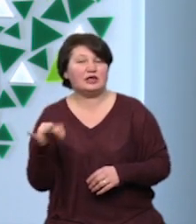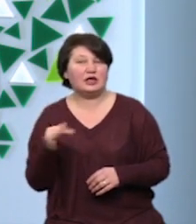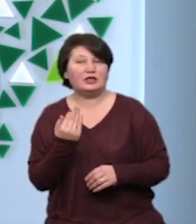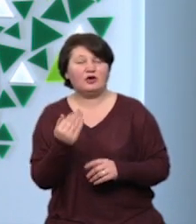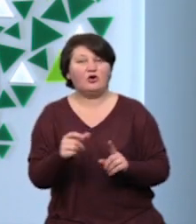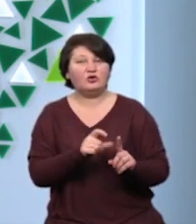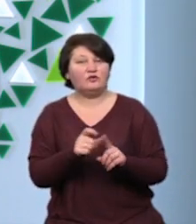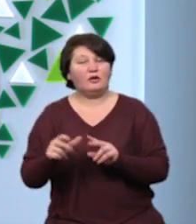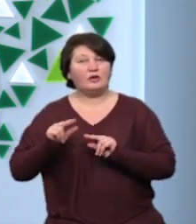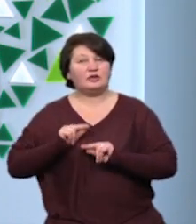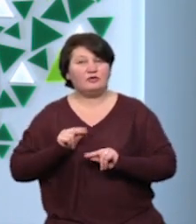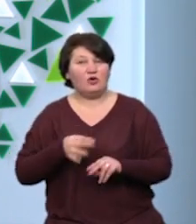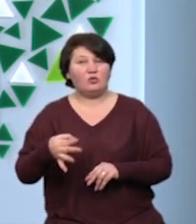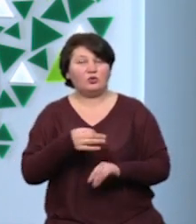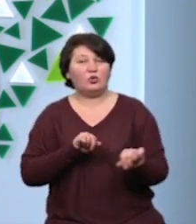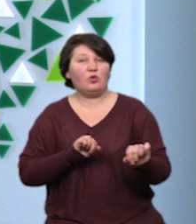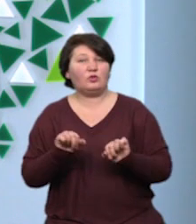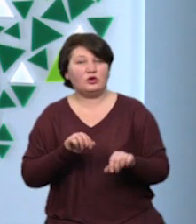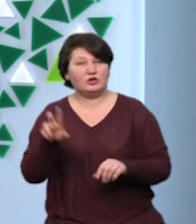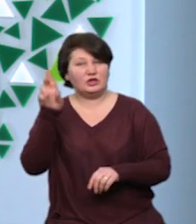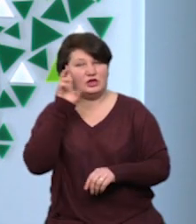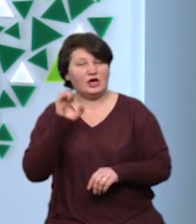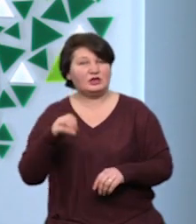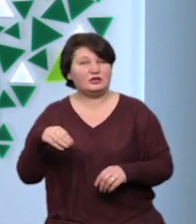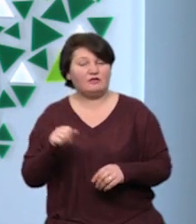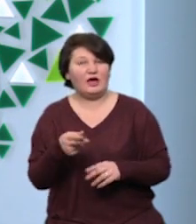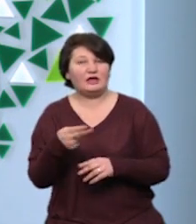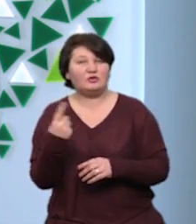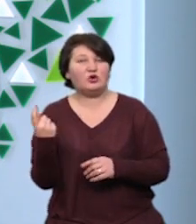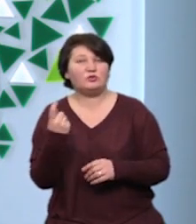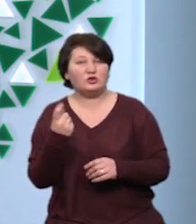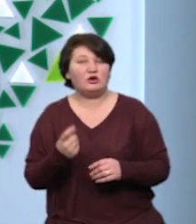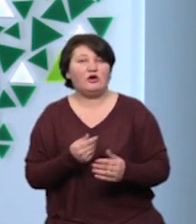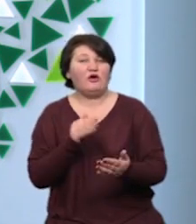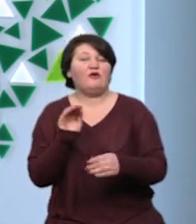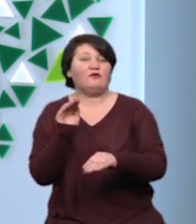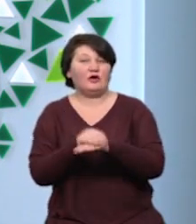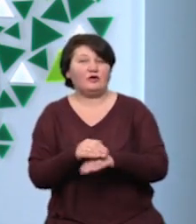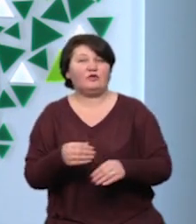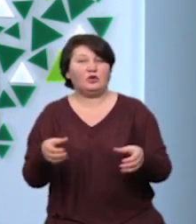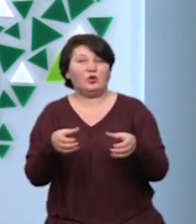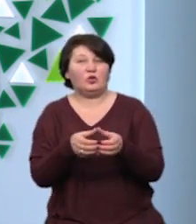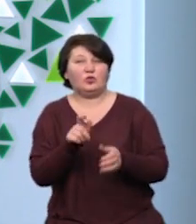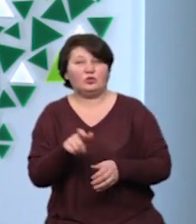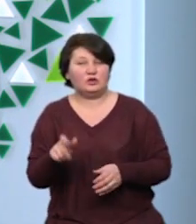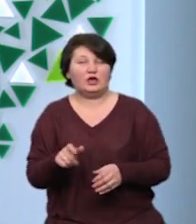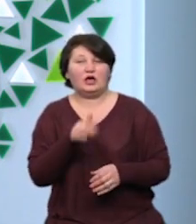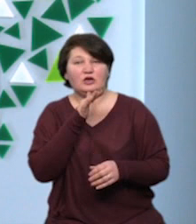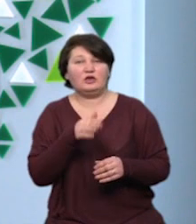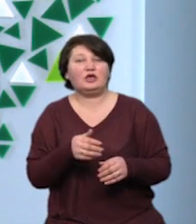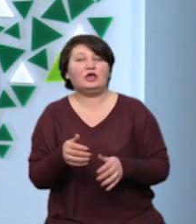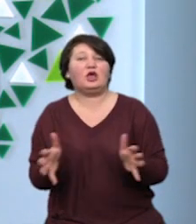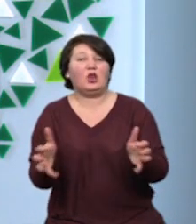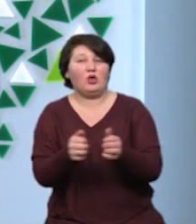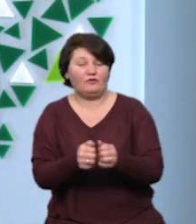словами, працівники обласного управління Держагентства рибного господарства виявили групу людей, які ловили рибу під час нересту браконьєрськими